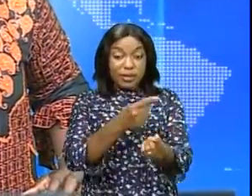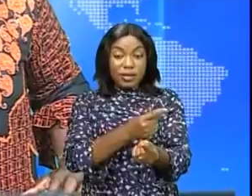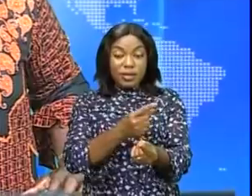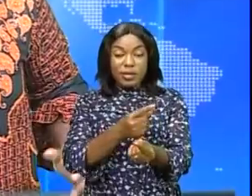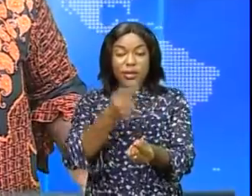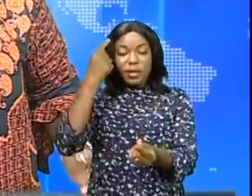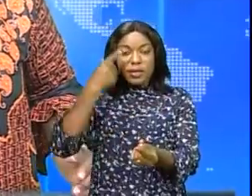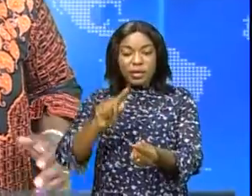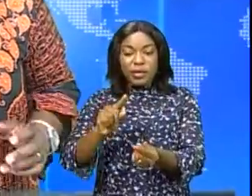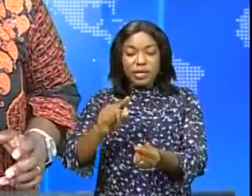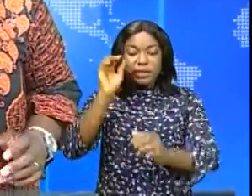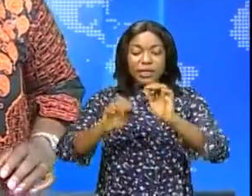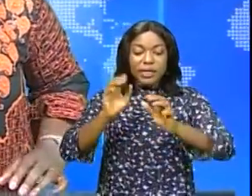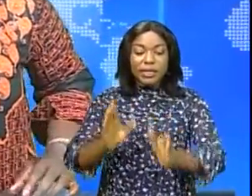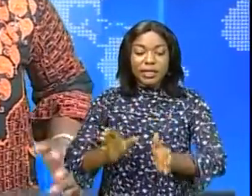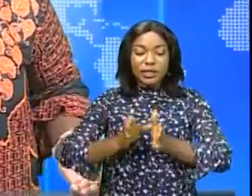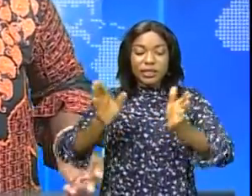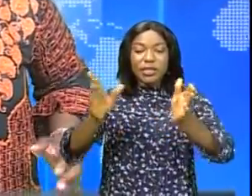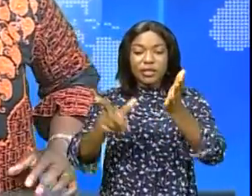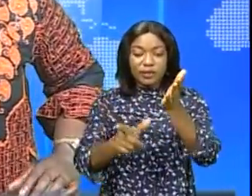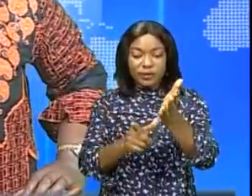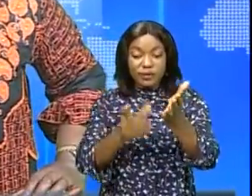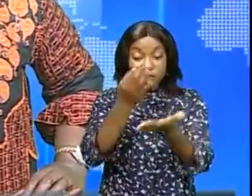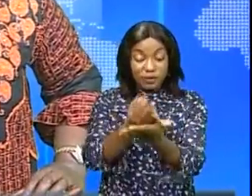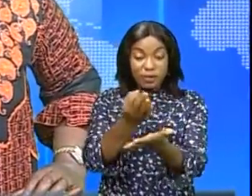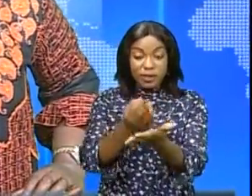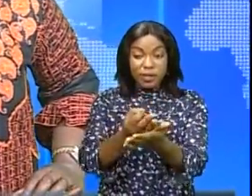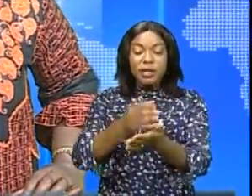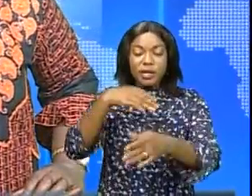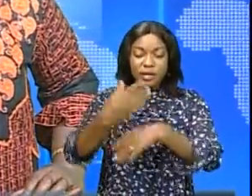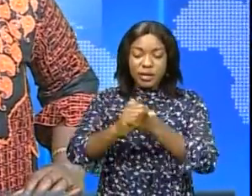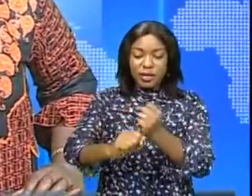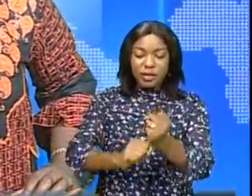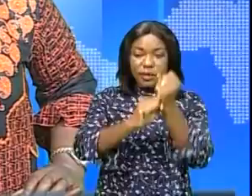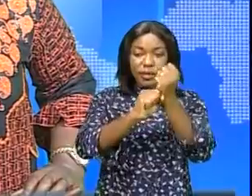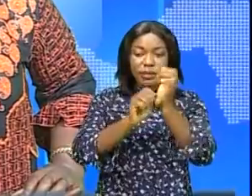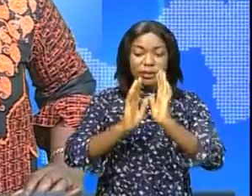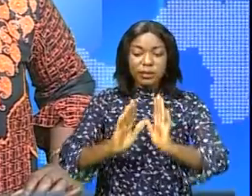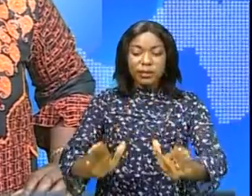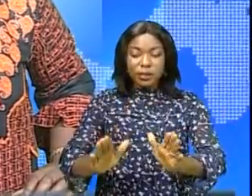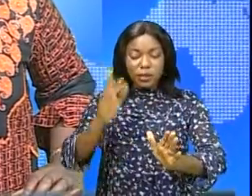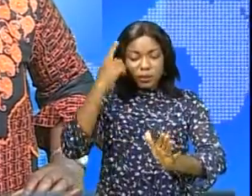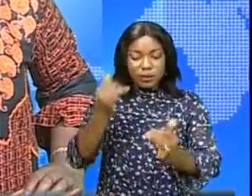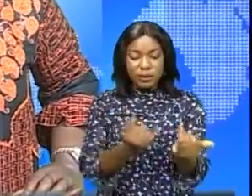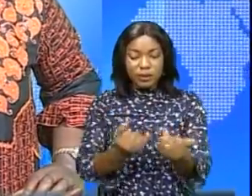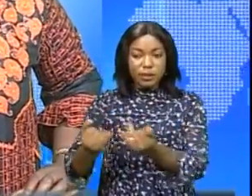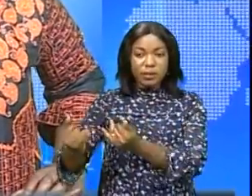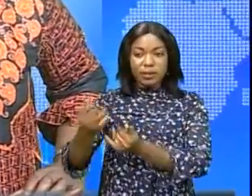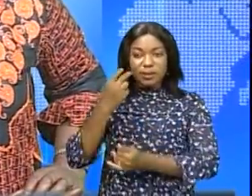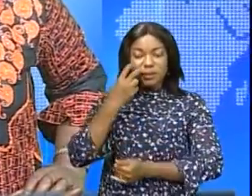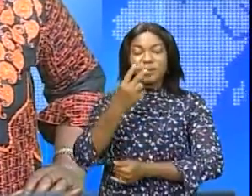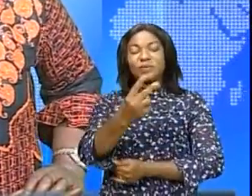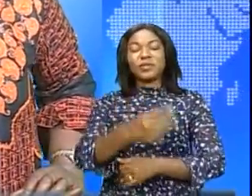secrétariat général aux finances renforce les capacités de ses membres sur l'utilisation du numérique de l'État avec José